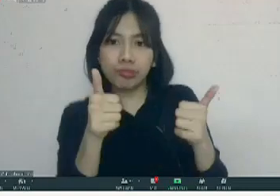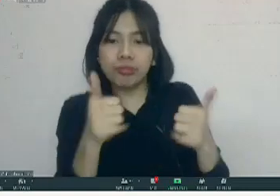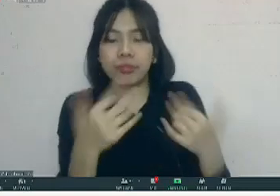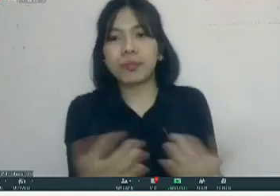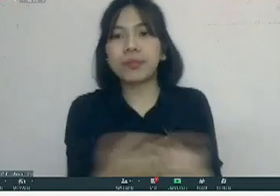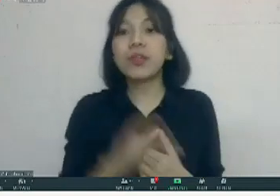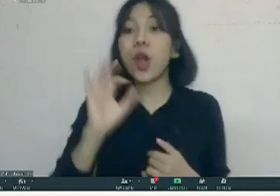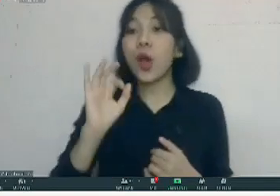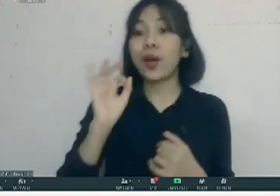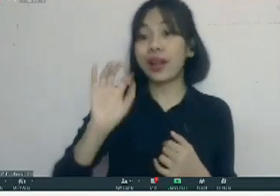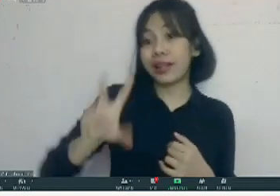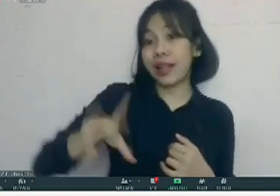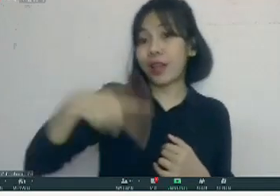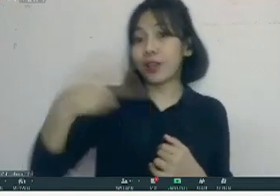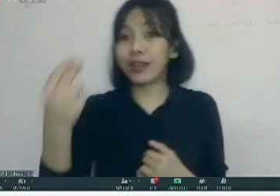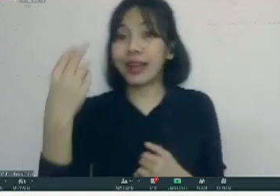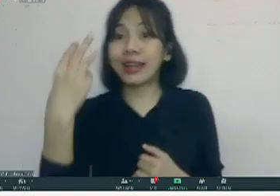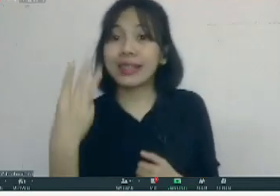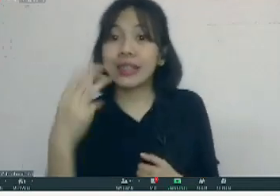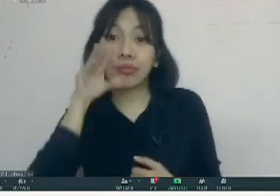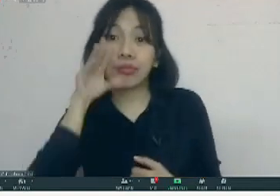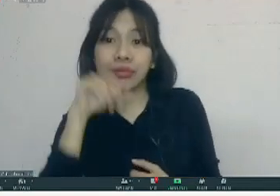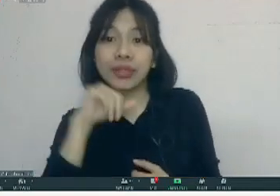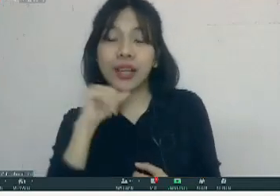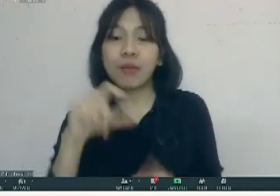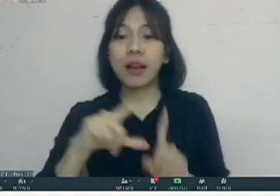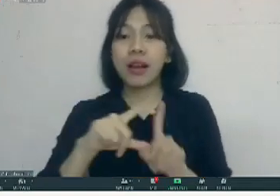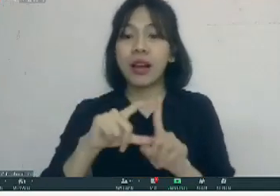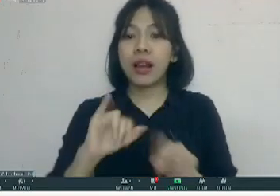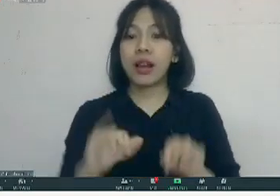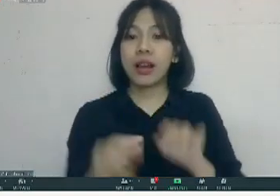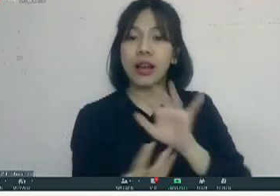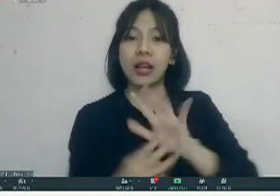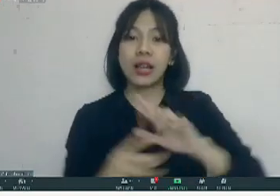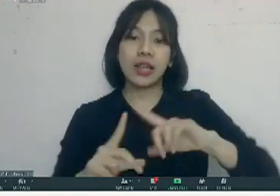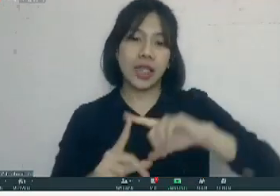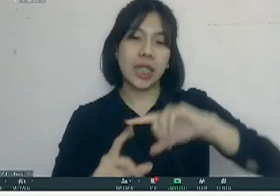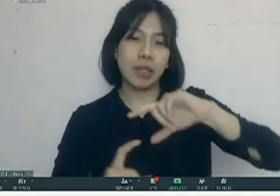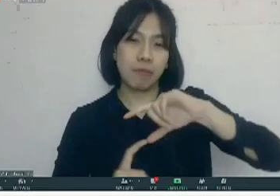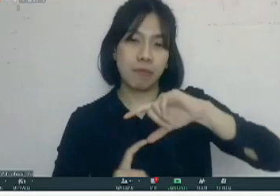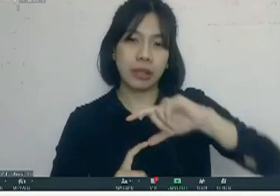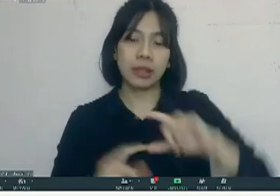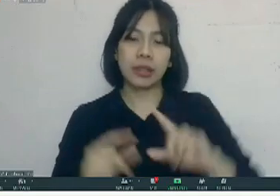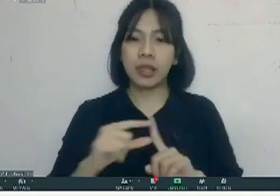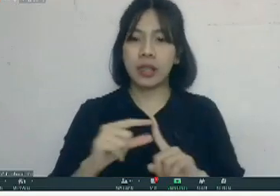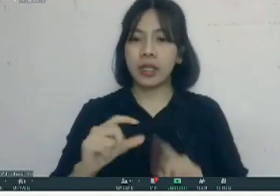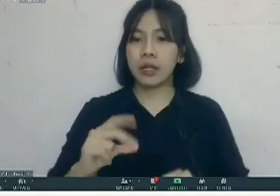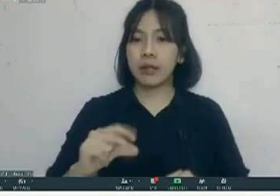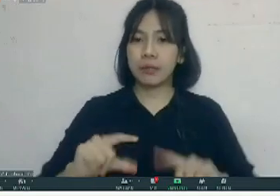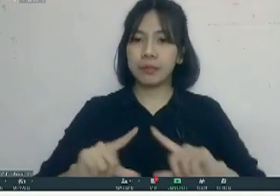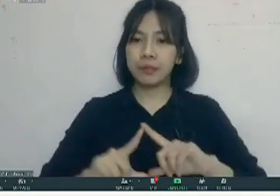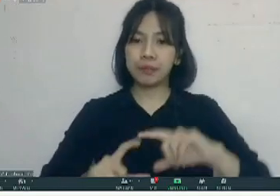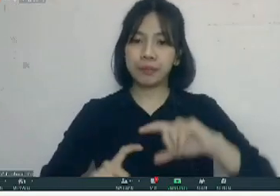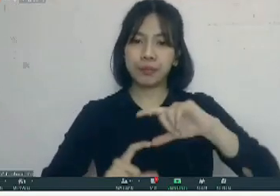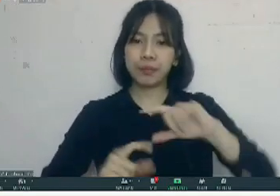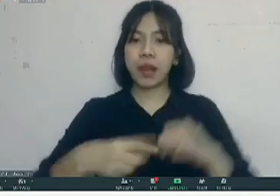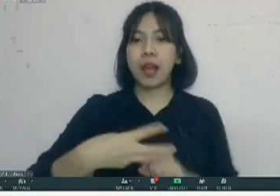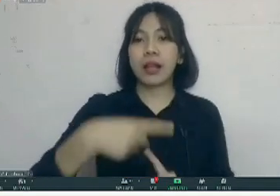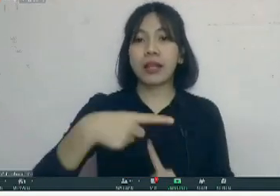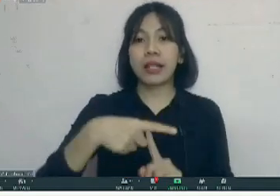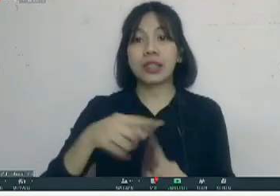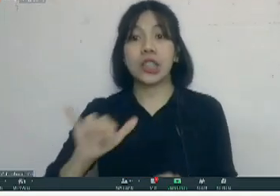Selanjut ke narasumber ketiga, yaitu Mas Dimas Prasetyo Muharam yang akan bercerita